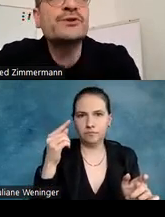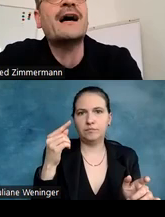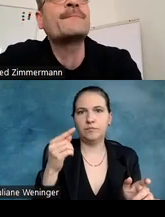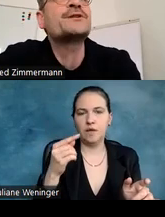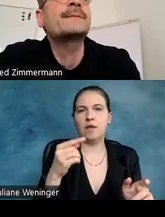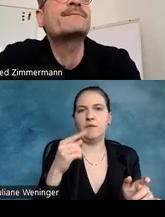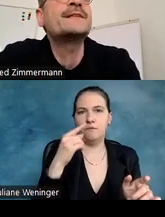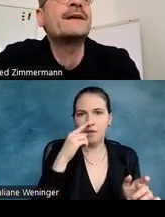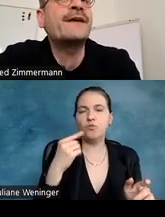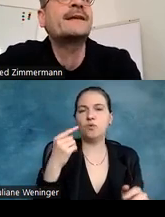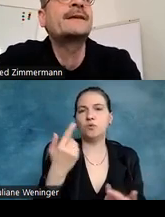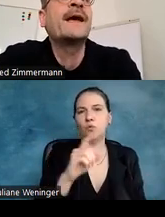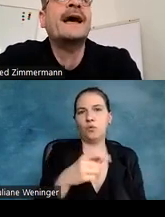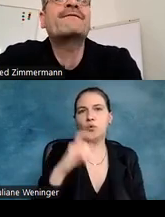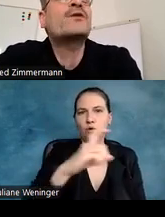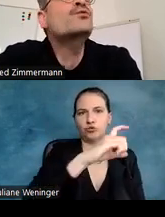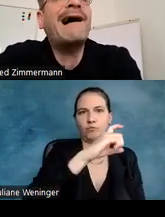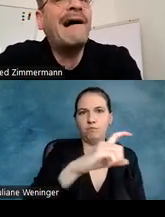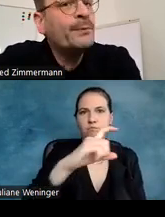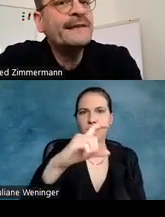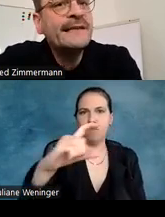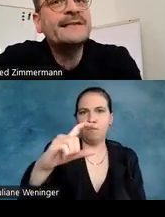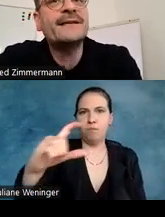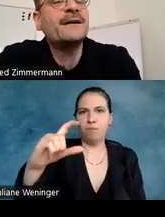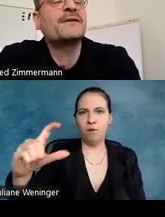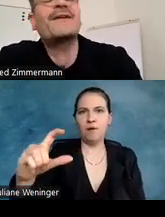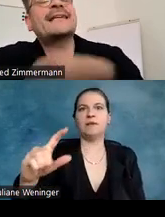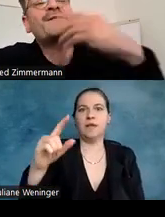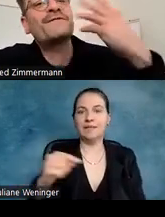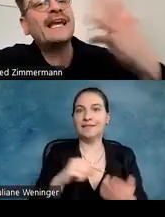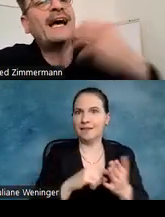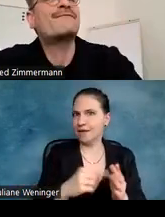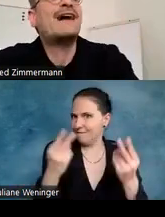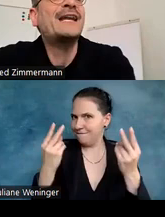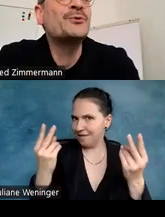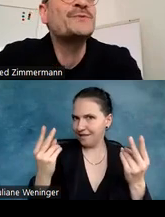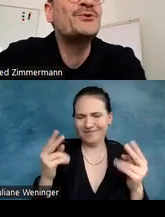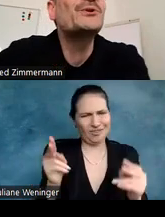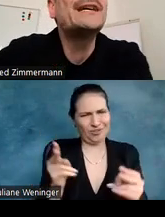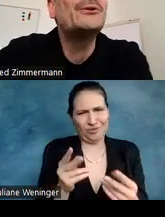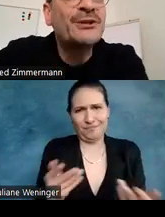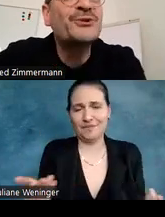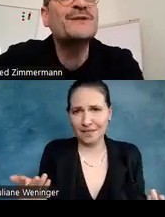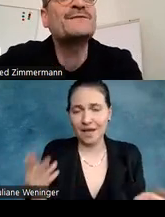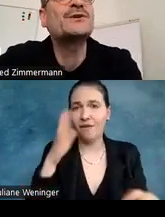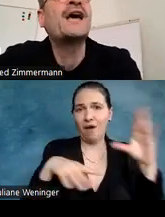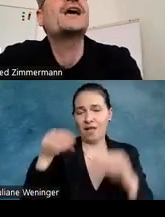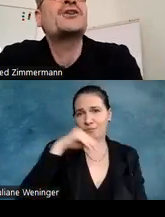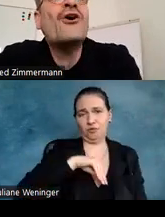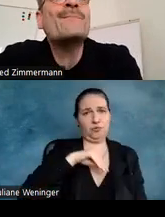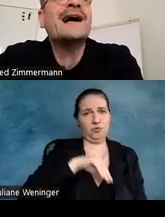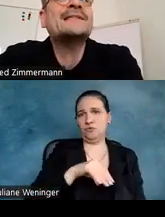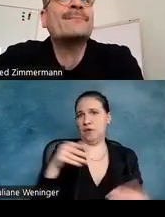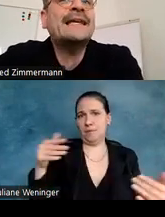Großbuchstaben geschrieben werden, einfach überhaupt nicht quasi, also weder in der Wahrnehmungspsychologie unterstützt wird,